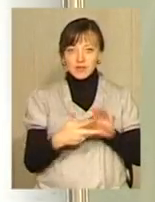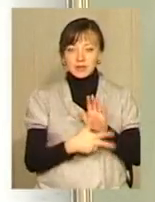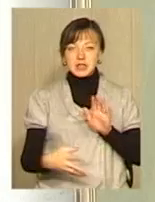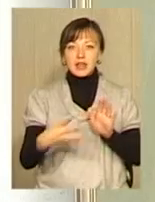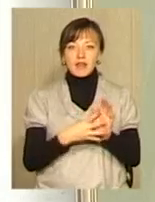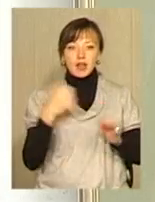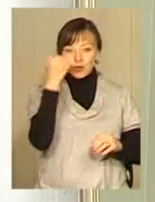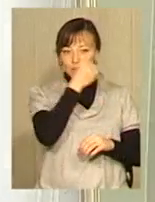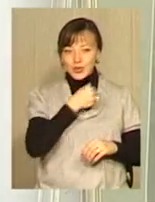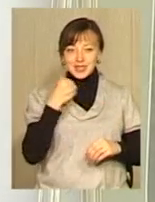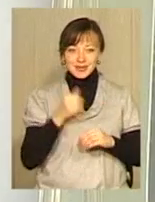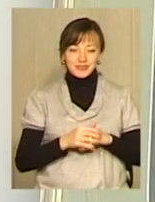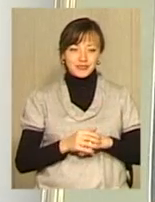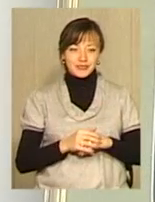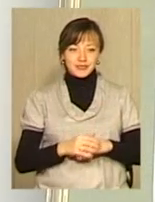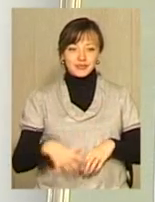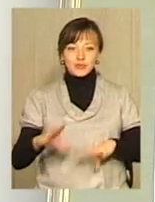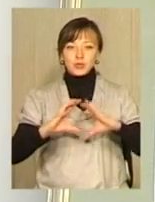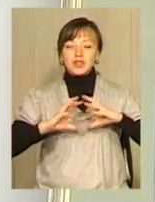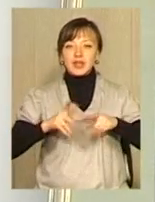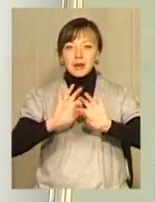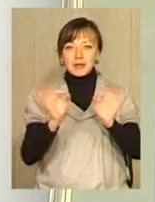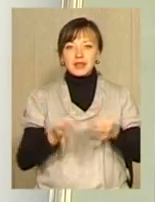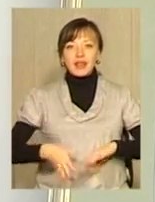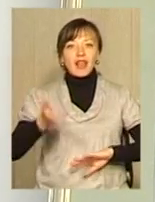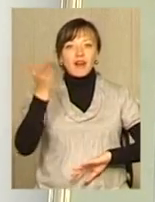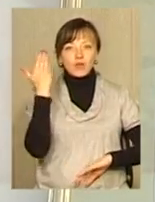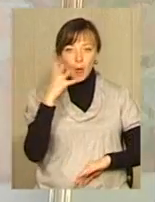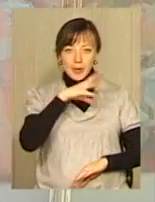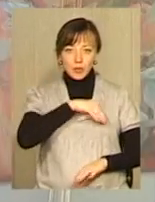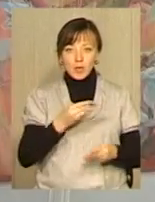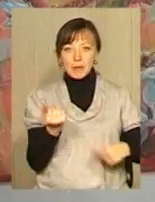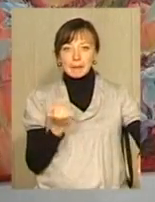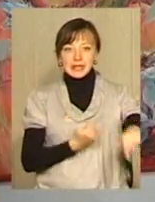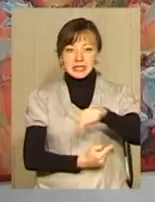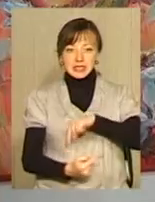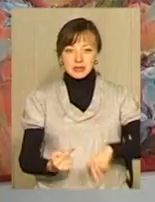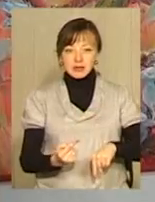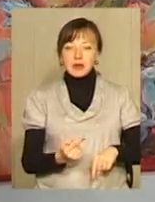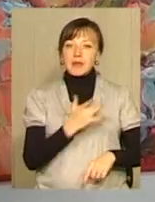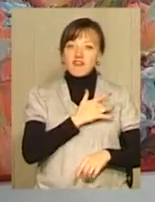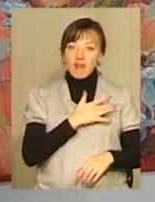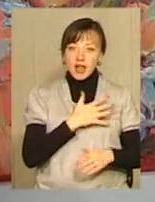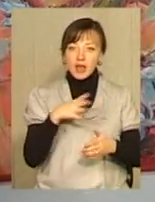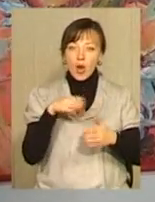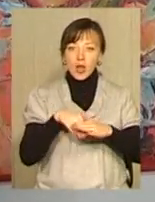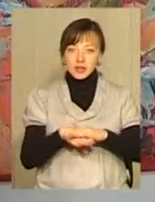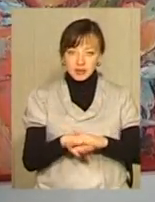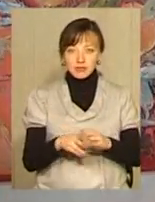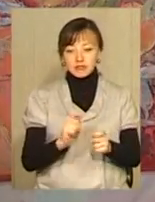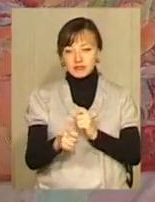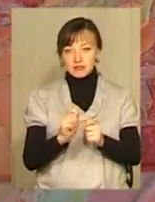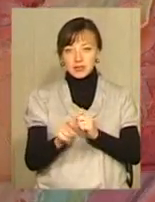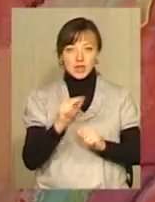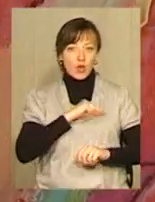-му році. У всьому світі мистецтво давно приводковий бізнес. Поціновувачі та приватні колекціонери часто викладають кругленьку